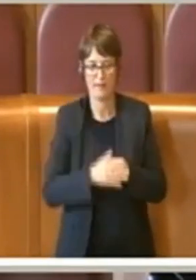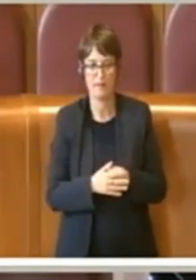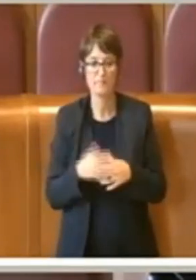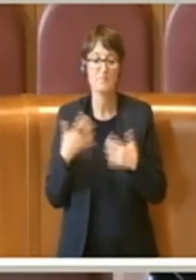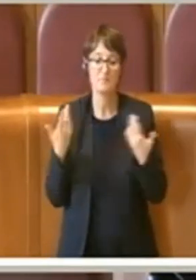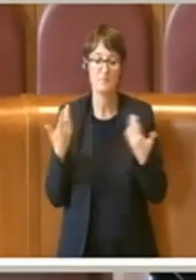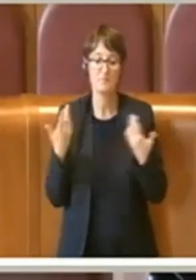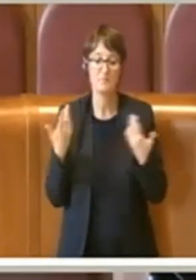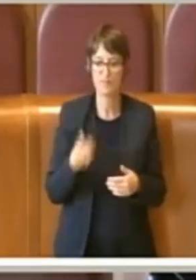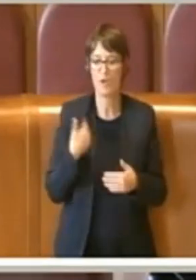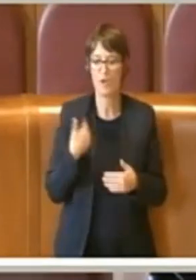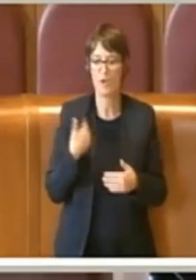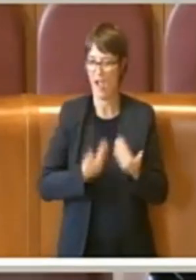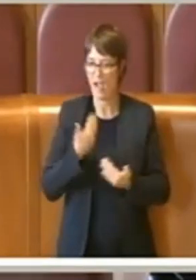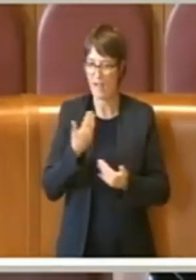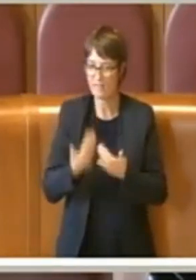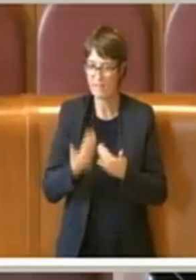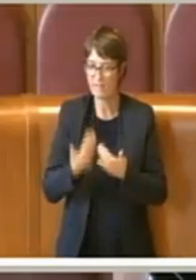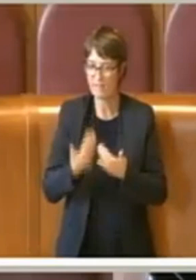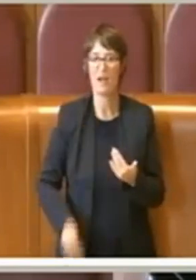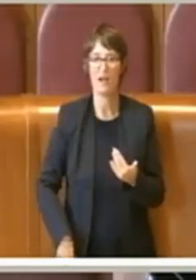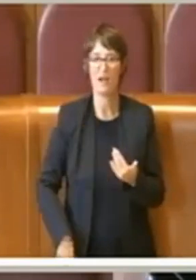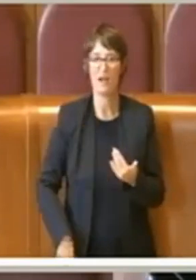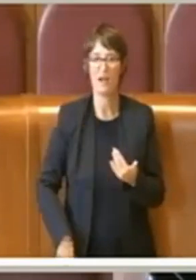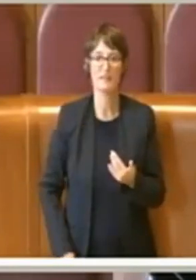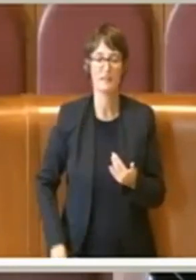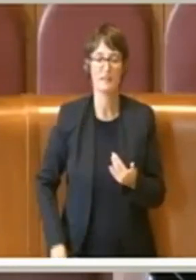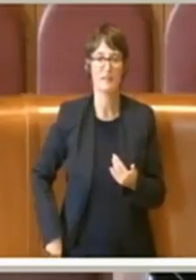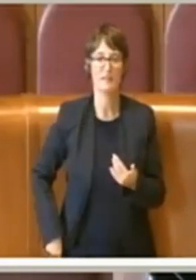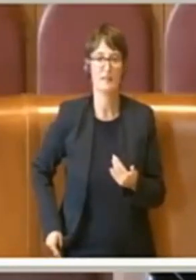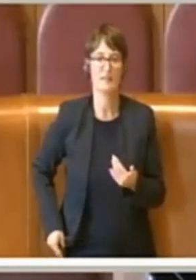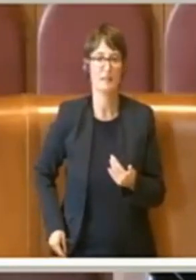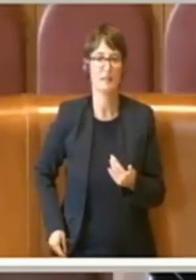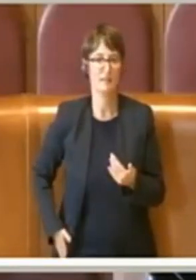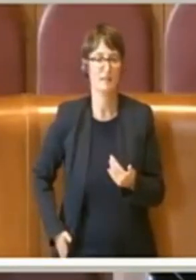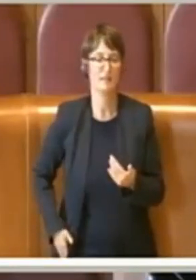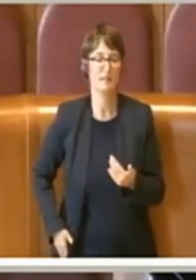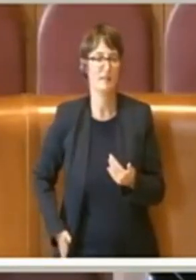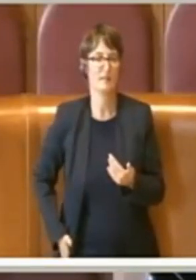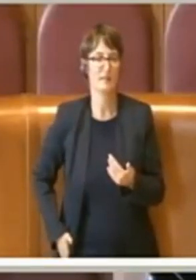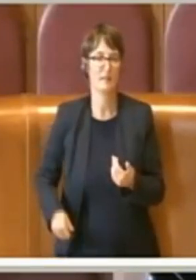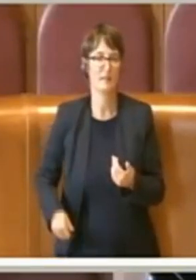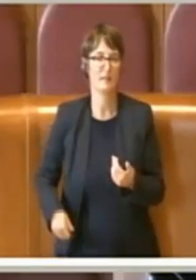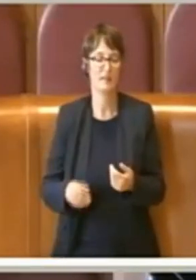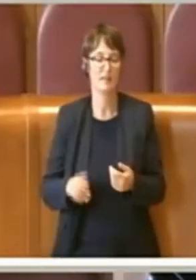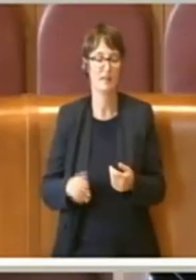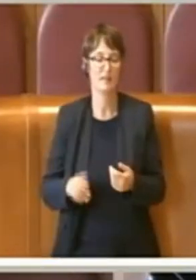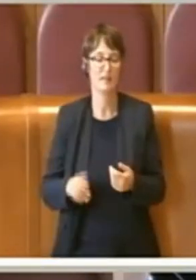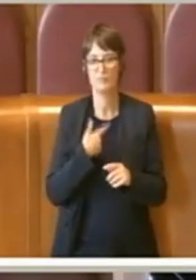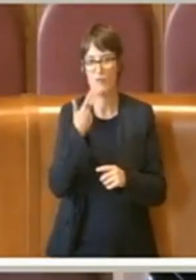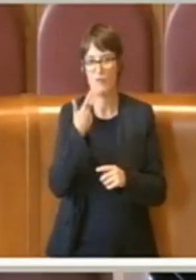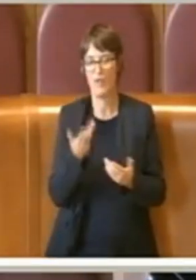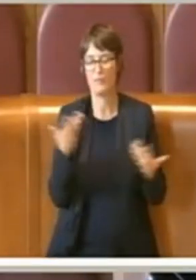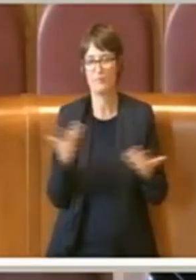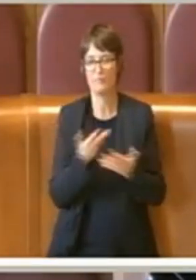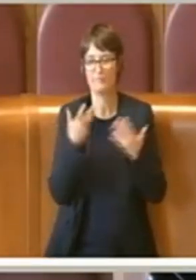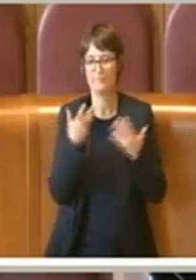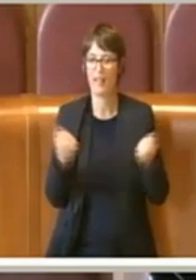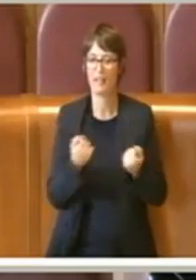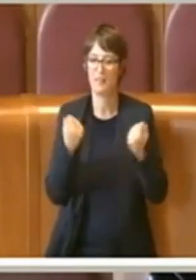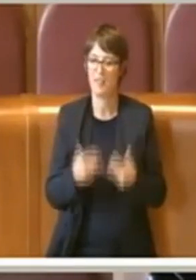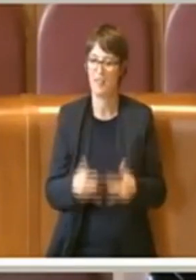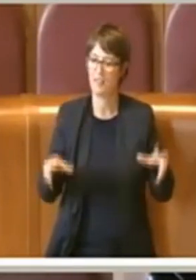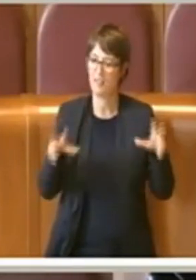si consolida e sulla quale con questo ordine del giorno vogliamo ovviamente rinnovare l'attività e richiamare insomma